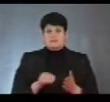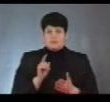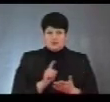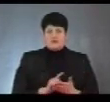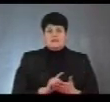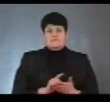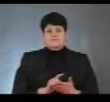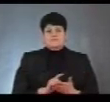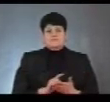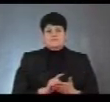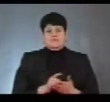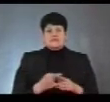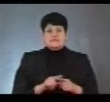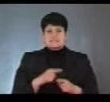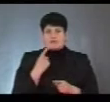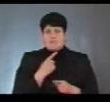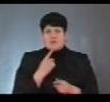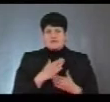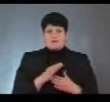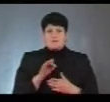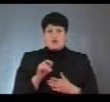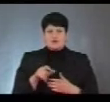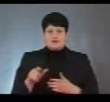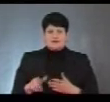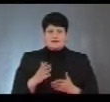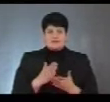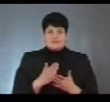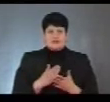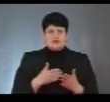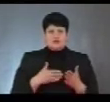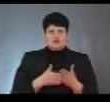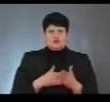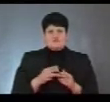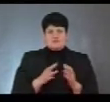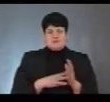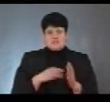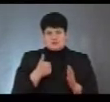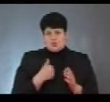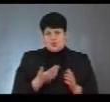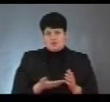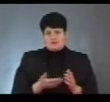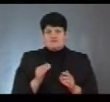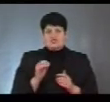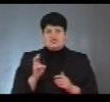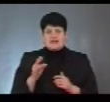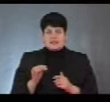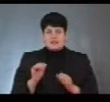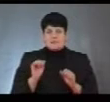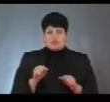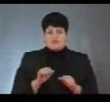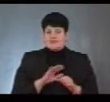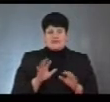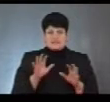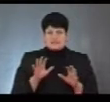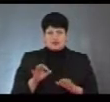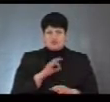ця мова йде тільки про людей, ким виповненося до 18 років. Тобто, жеки можуть, скільки років вони незаконно, по